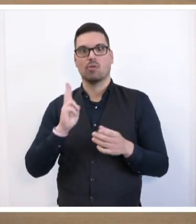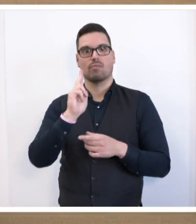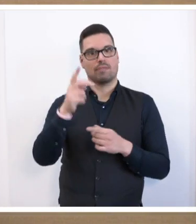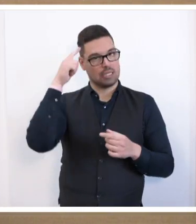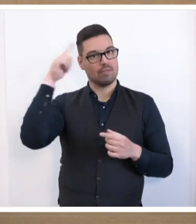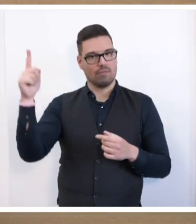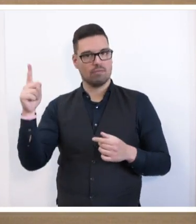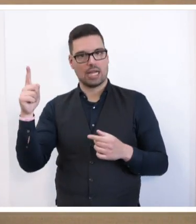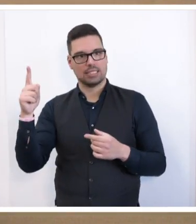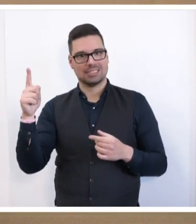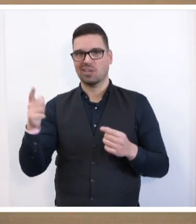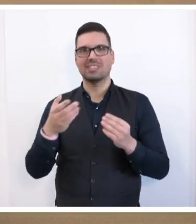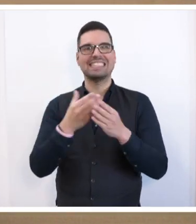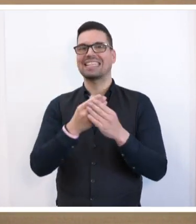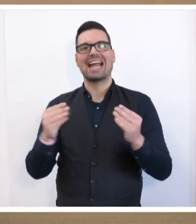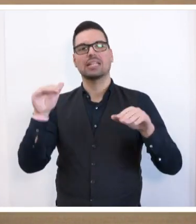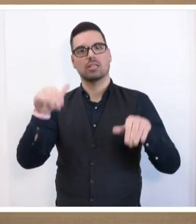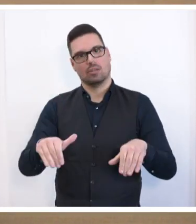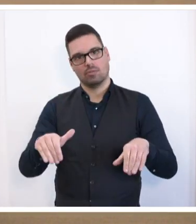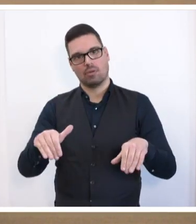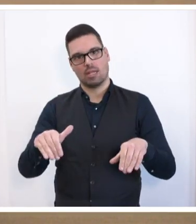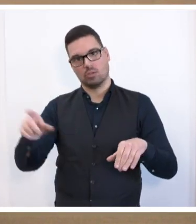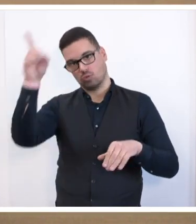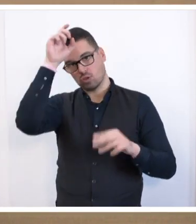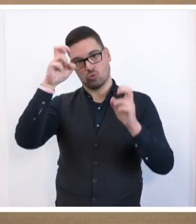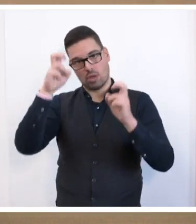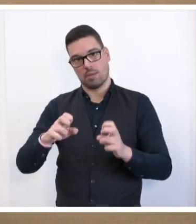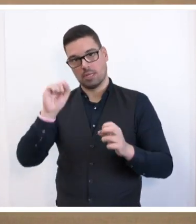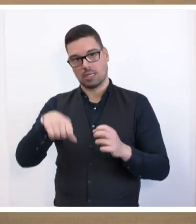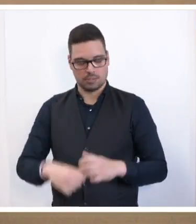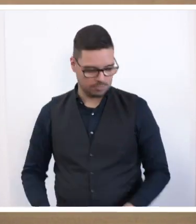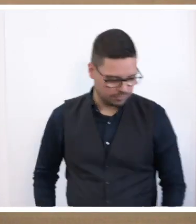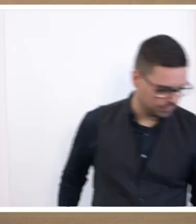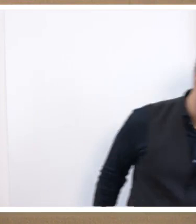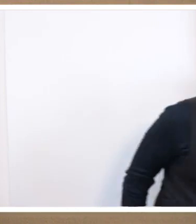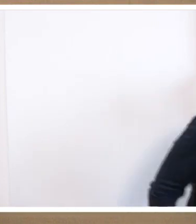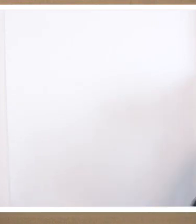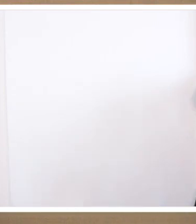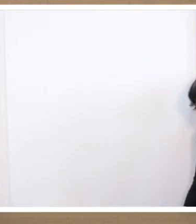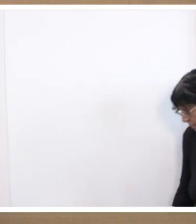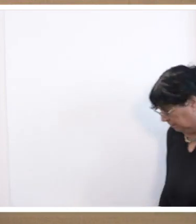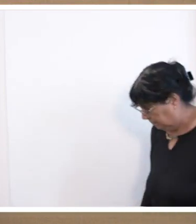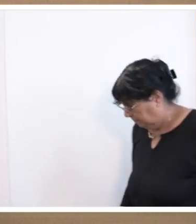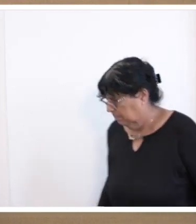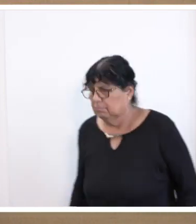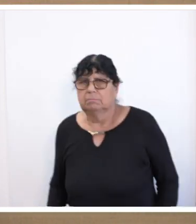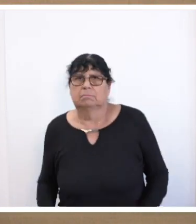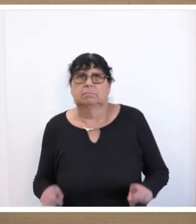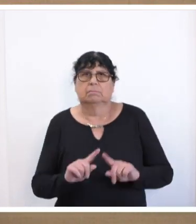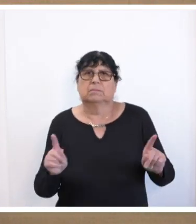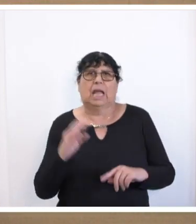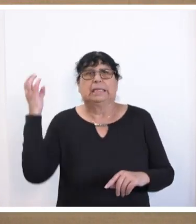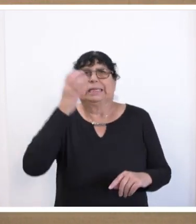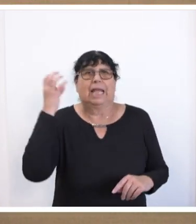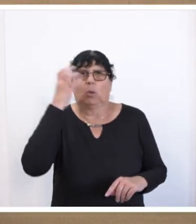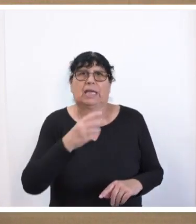er weiß, dass er auf keinen Fall Deutschland zu seiner Heimat machen wird, wenn er illegal einreist. Das ist keine Theorie oder Hoffnung.